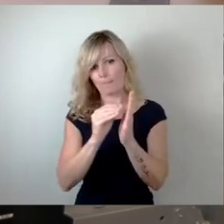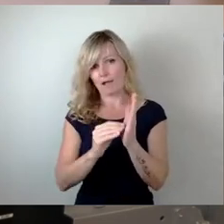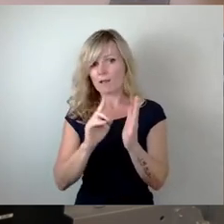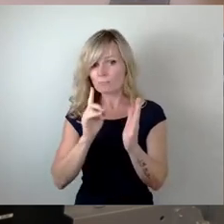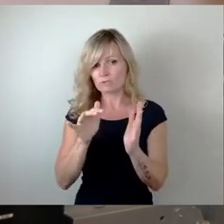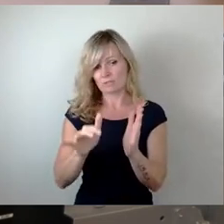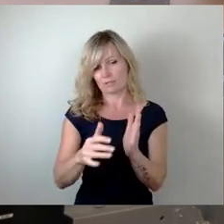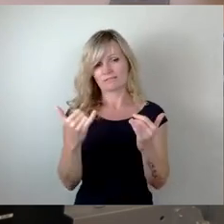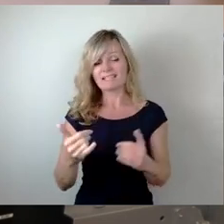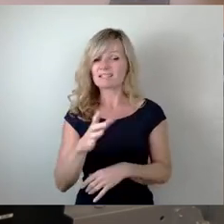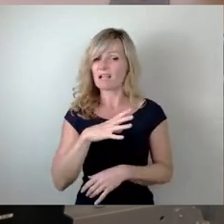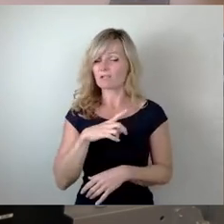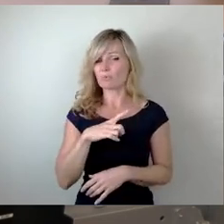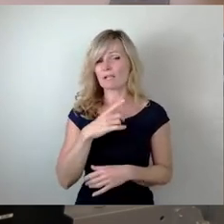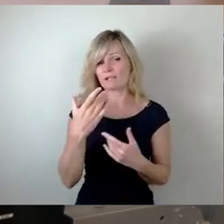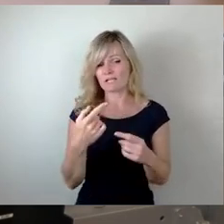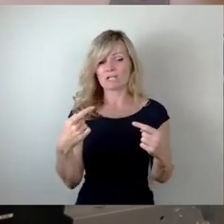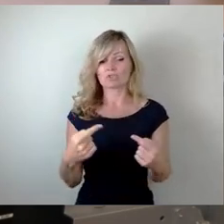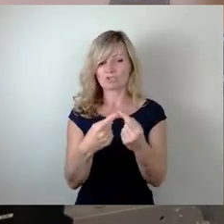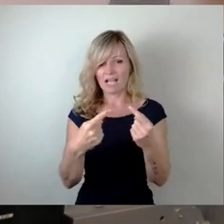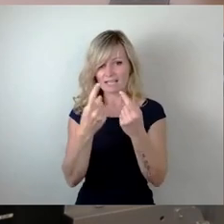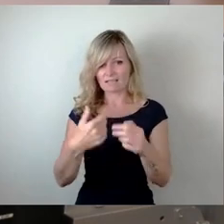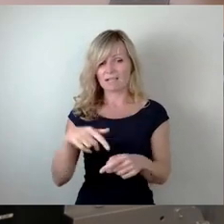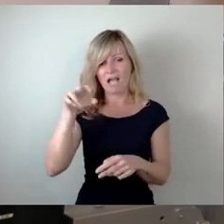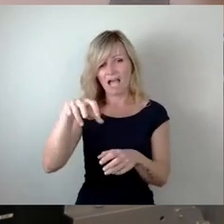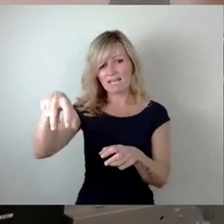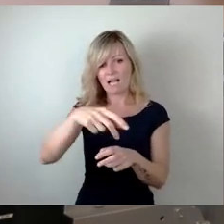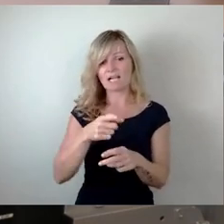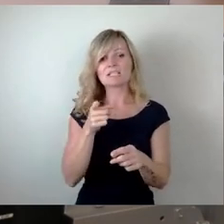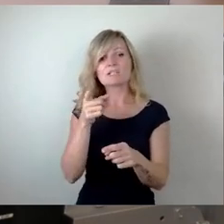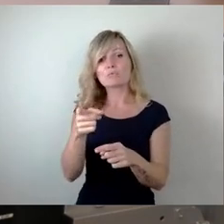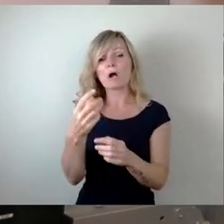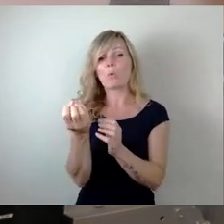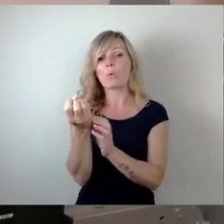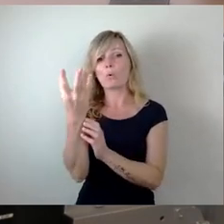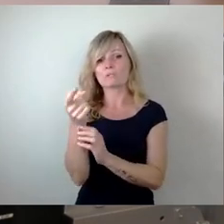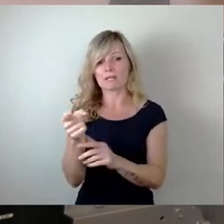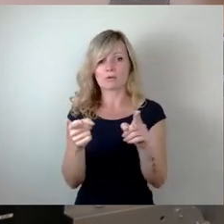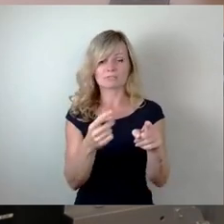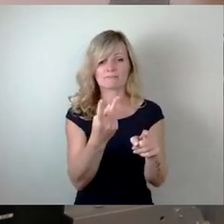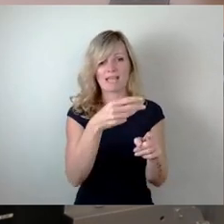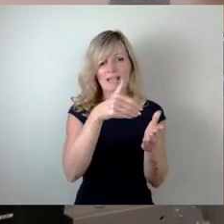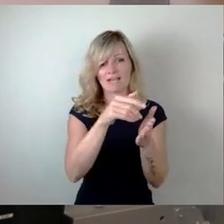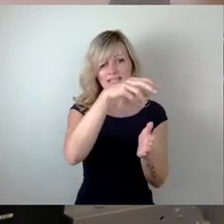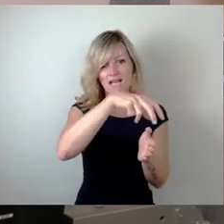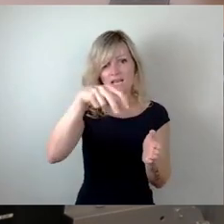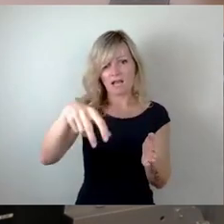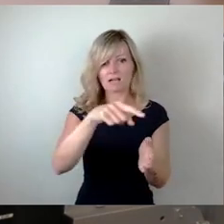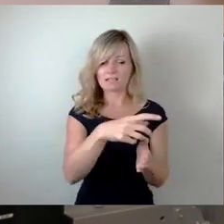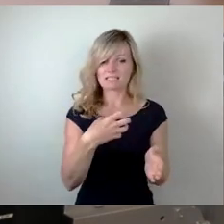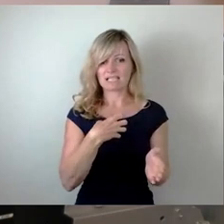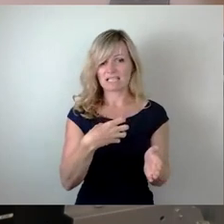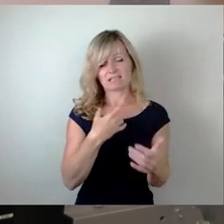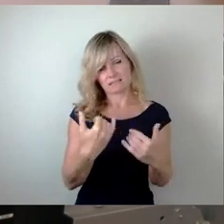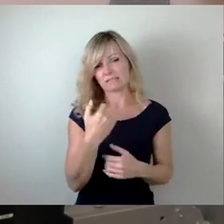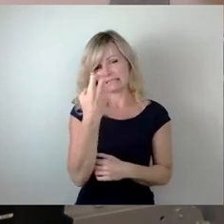im Streit um die Erhaltung der Anlage zur Rose. Und für zwei weitere Kleingartenanlagen in Dresden sind wir im Augenblick bemüht,